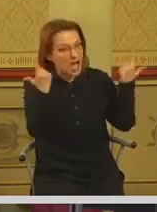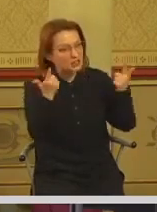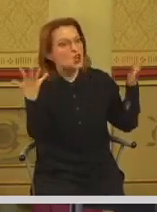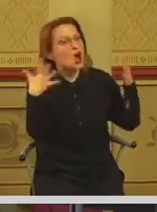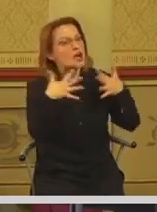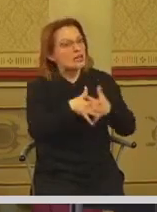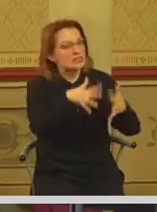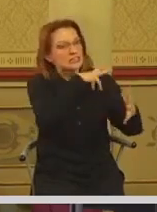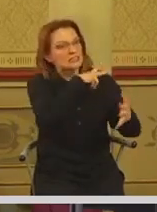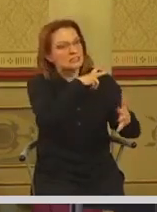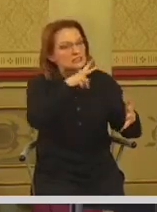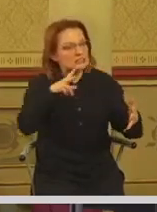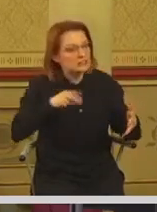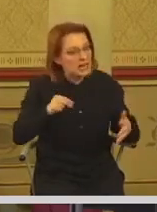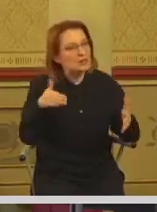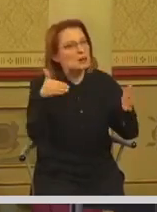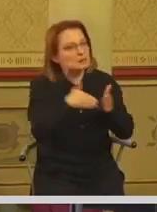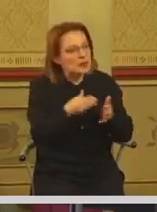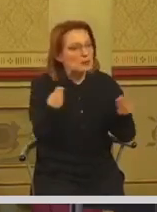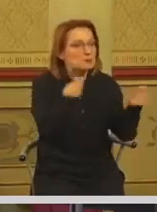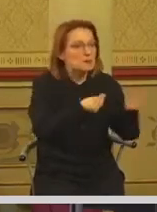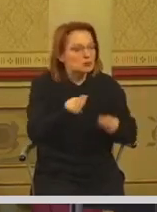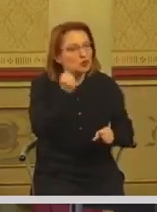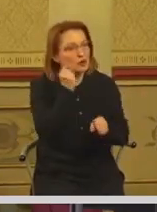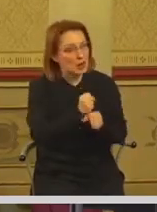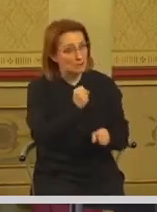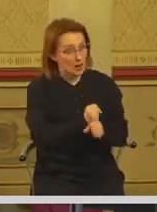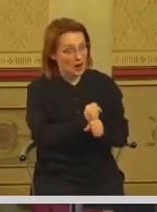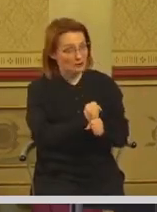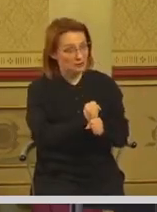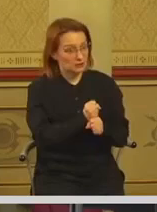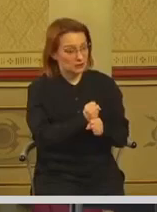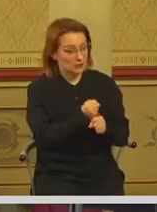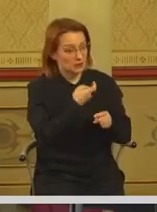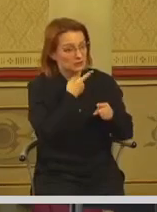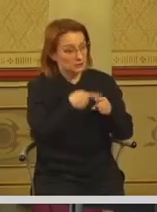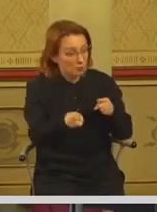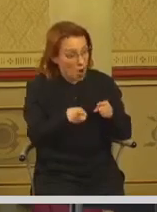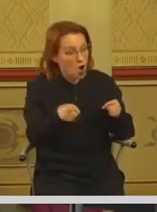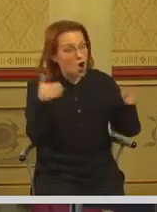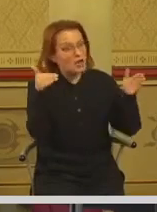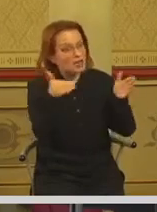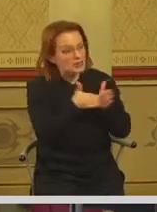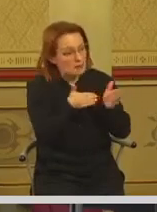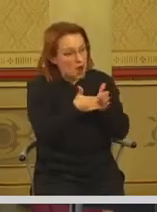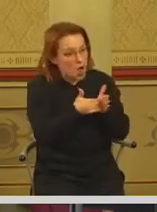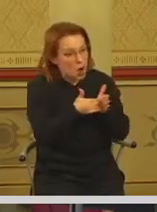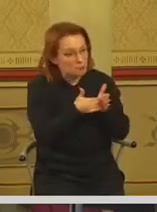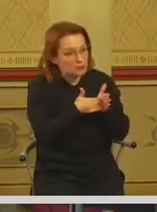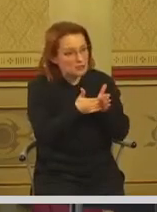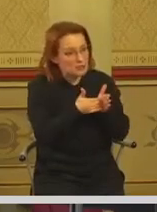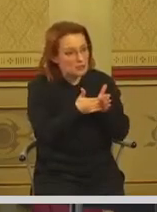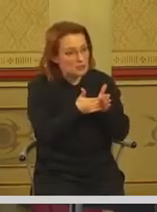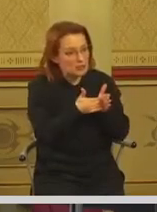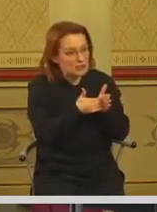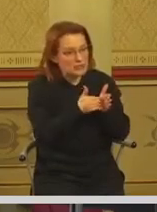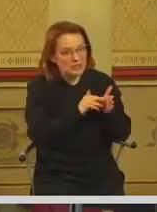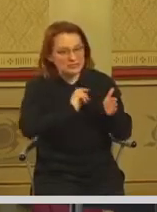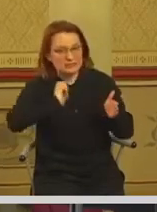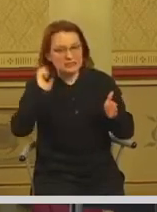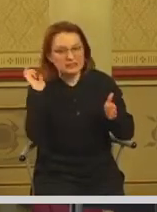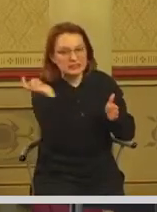treba poduzeti konkretne mjere kako bi se osigurala jednakost svoj zagrebačkoj